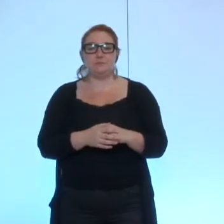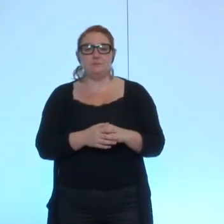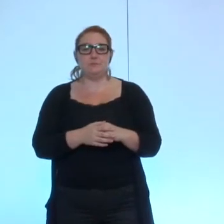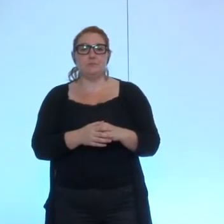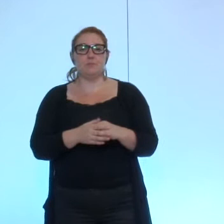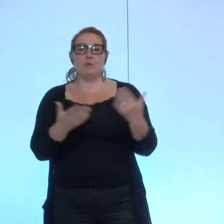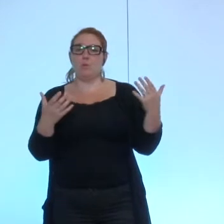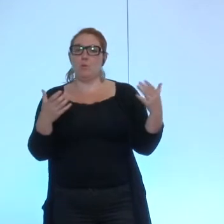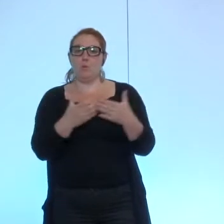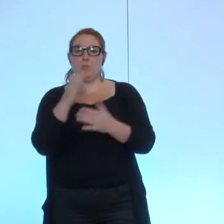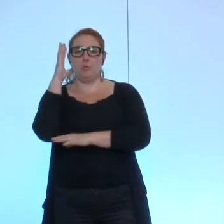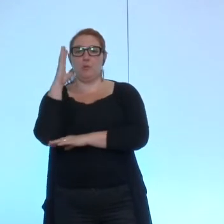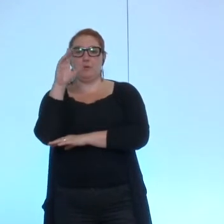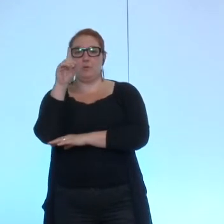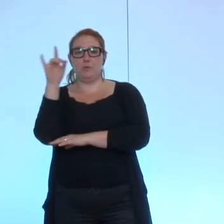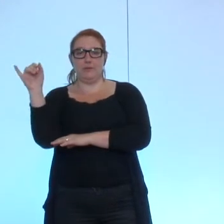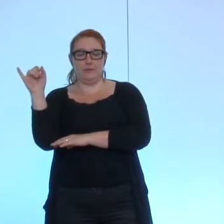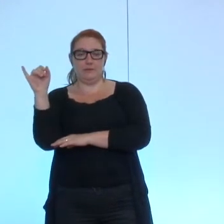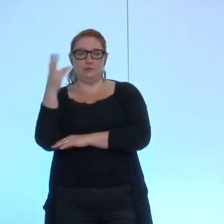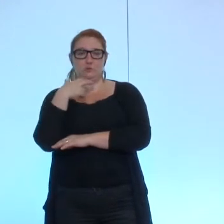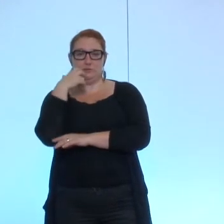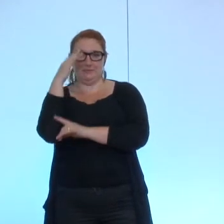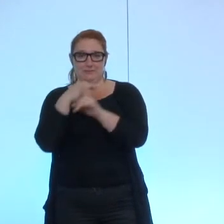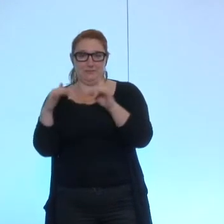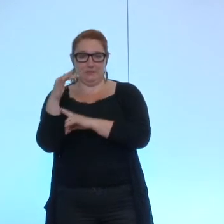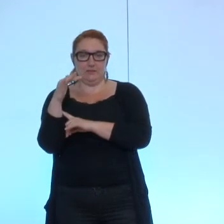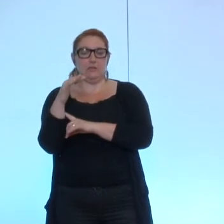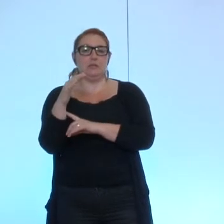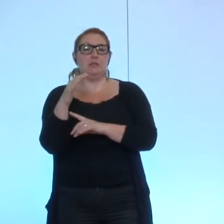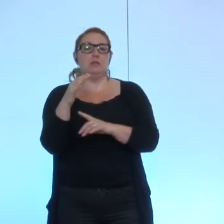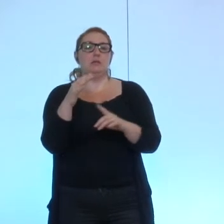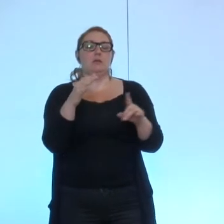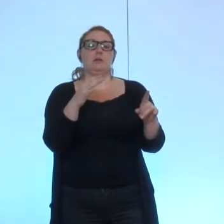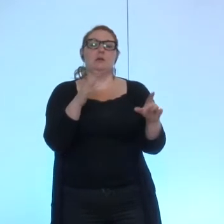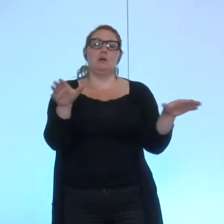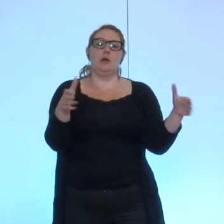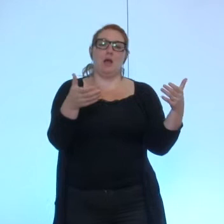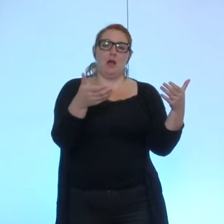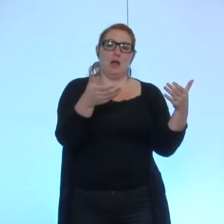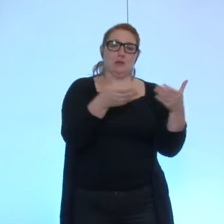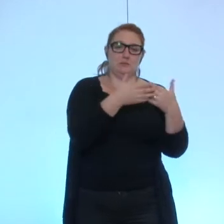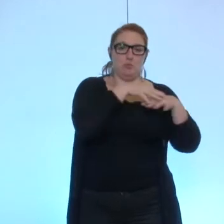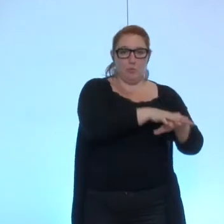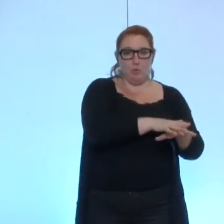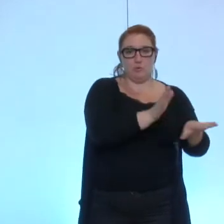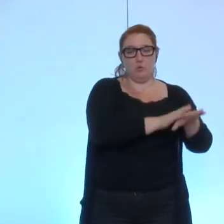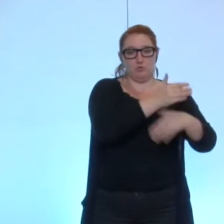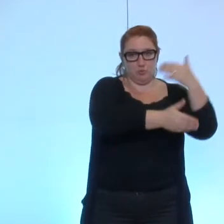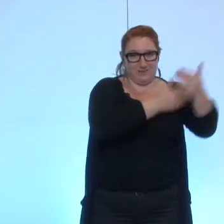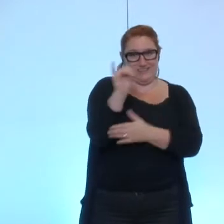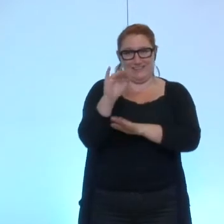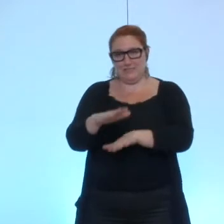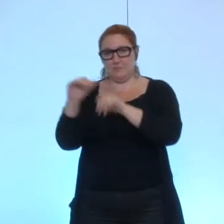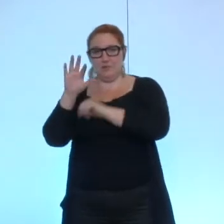le groupe UMP UDI société civile le rassemblement de gauche et de progrès merci qui s'abstient le front national cette